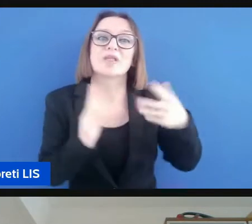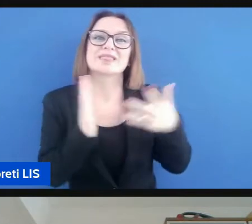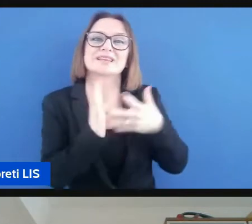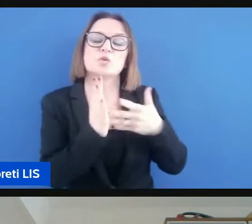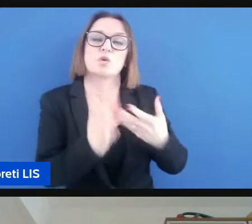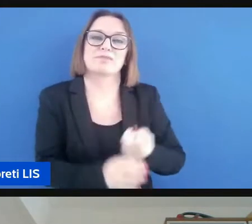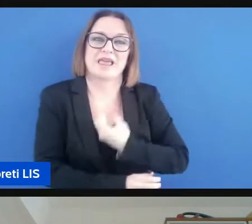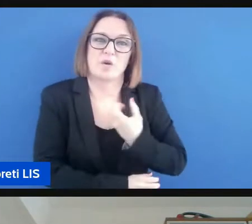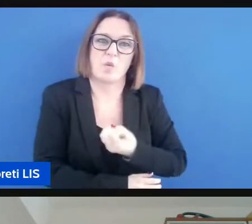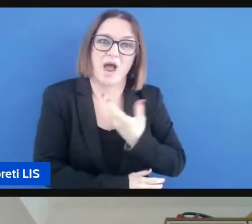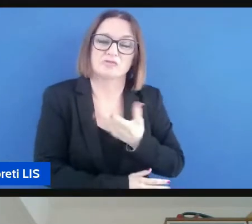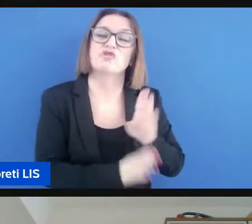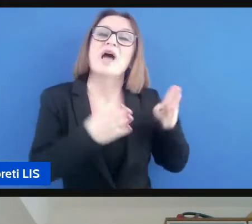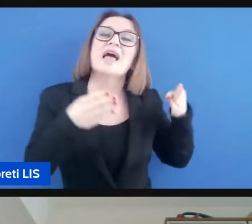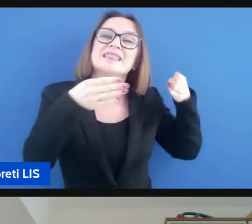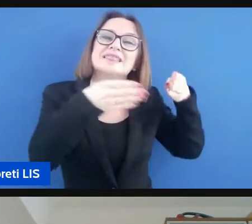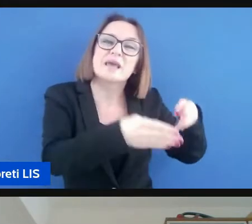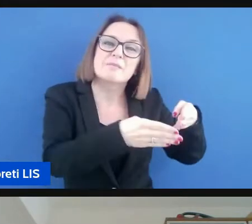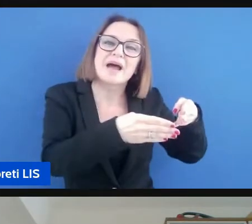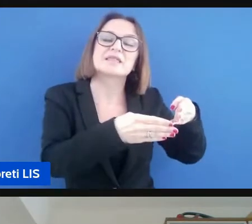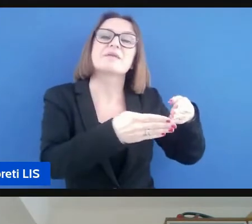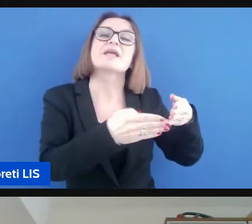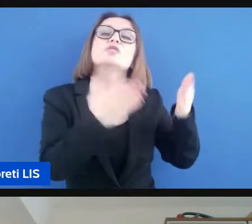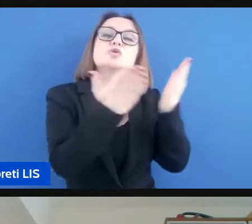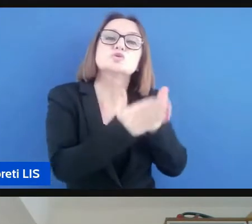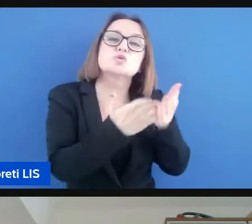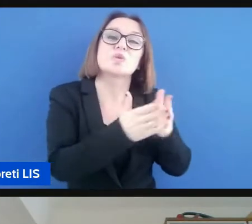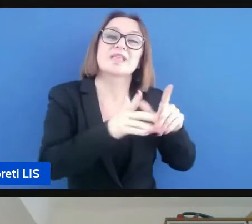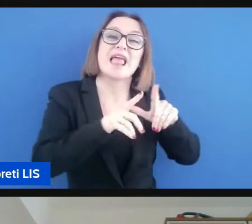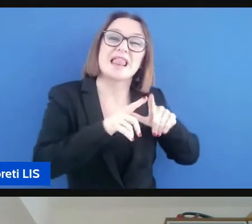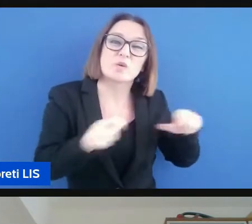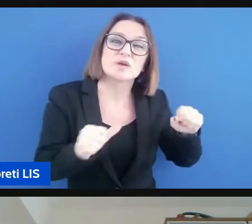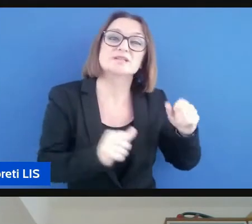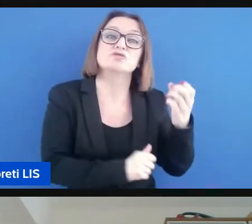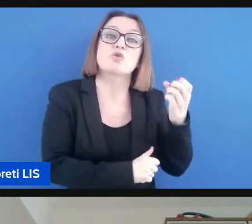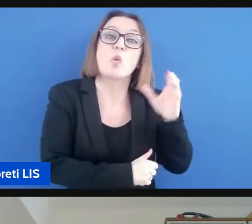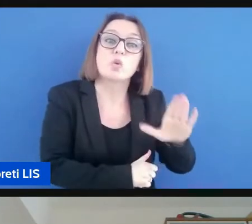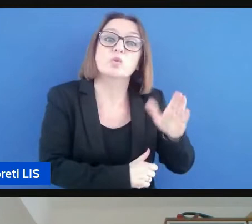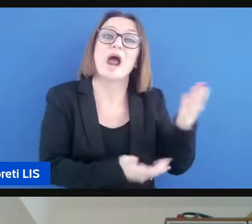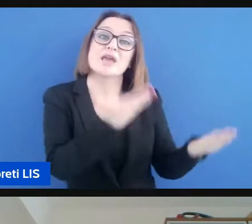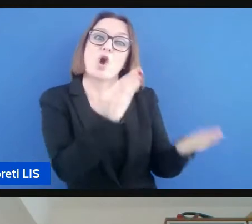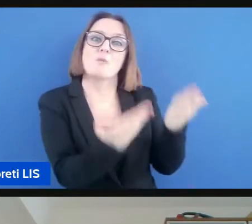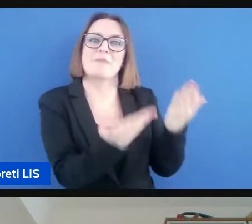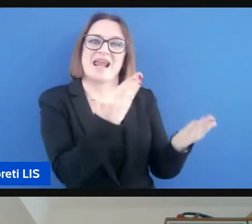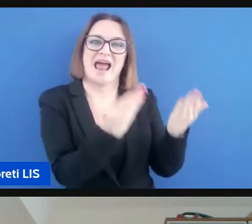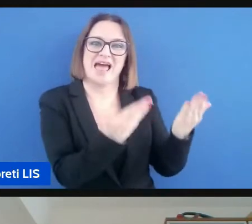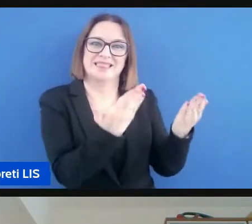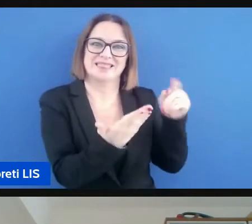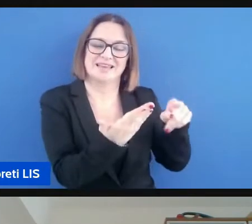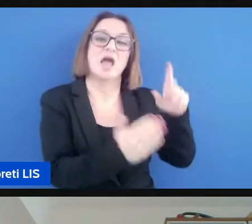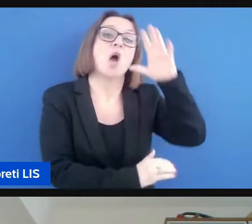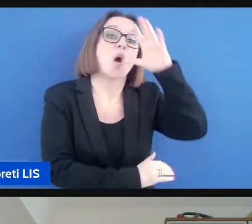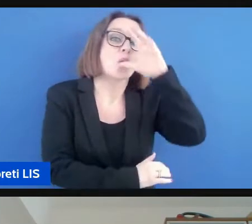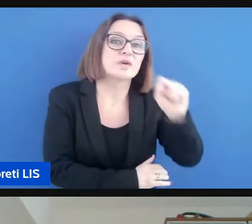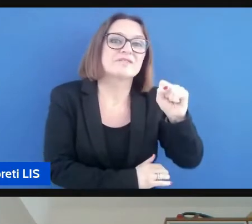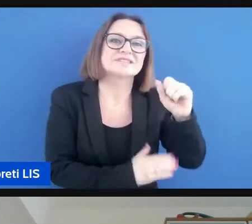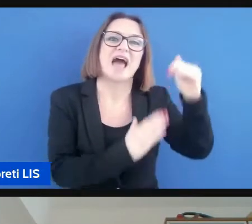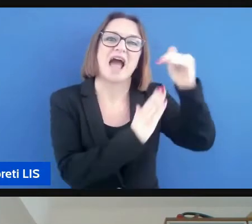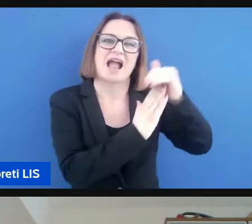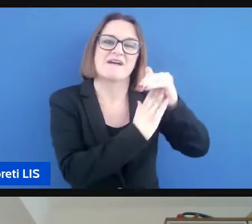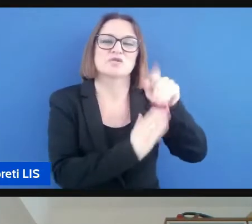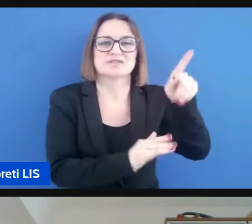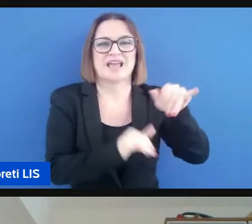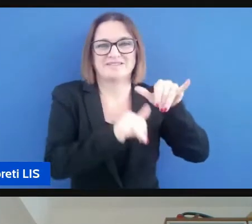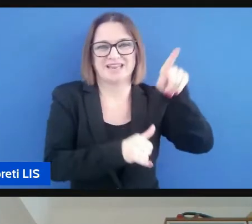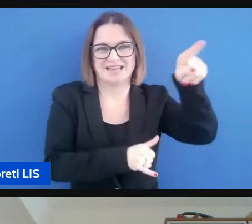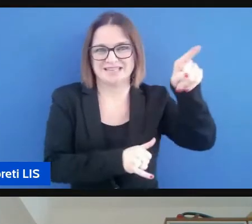presso il dipartimento di studi linguistici e culturali comparati dell'università Ca' Foscari di